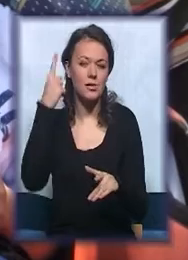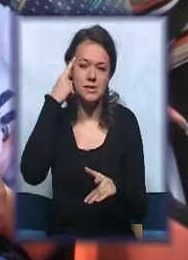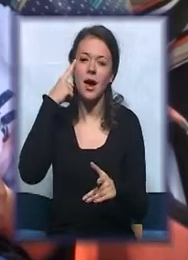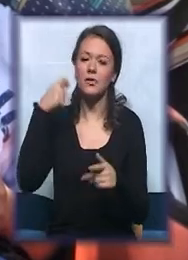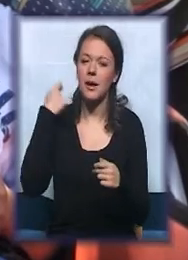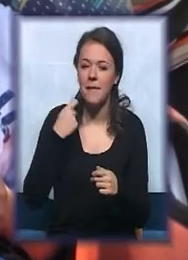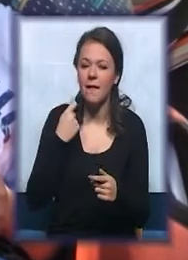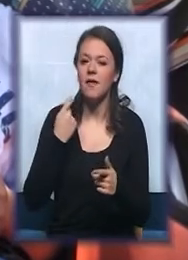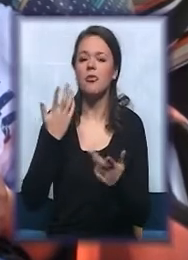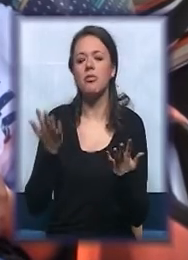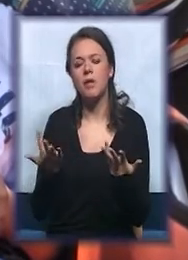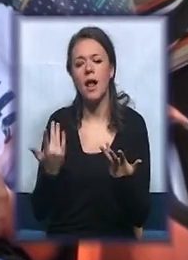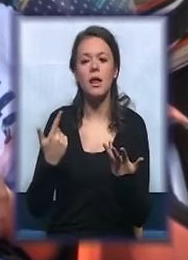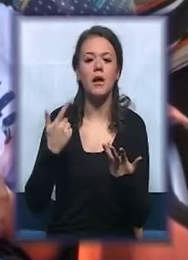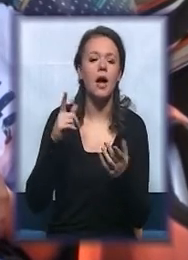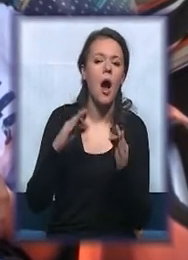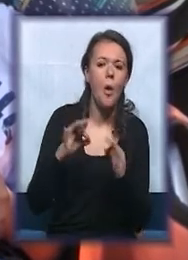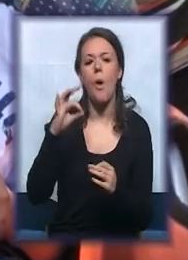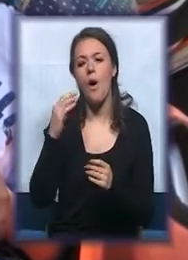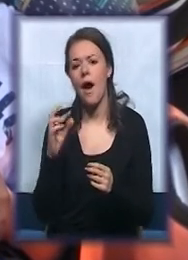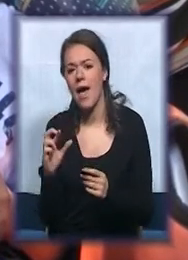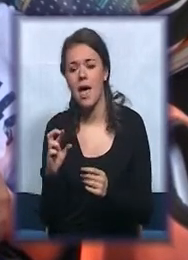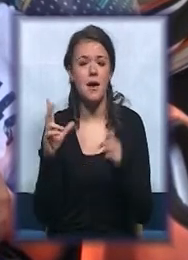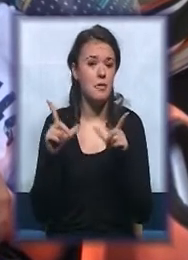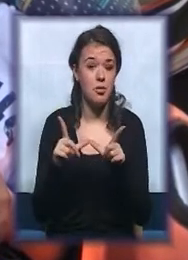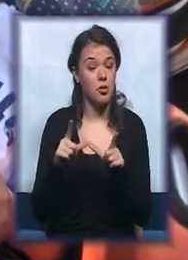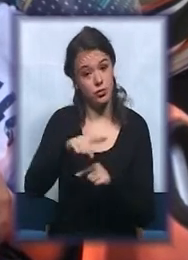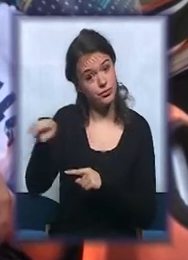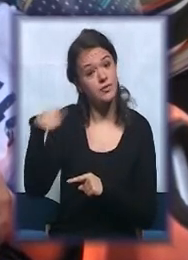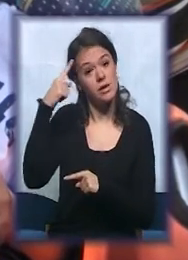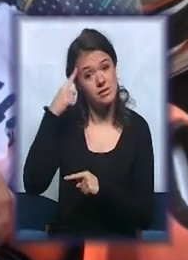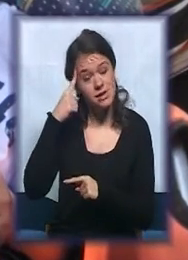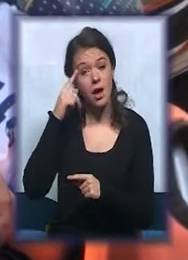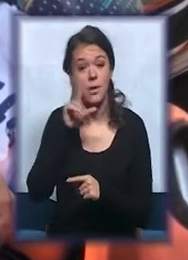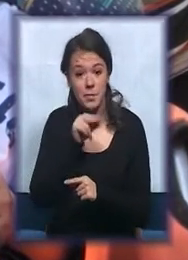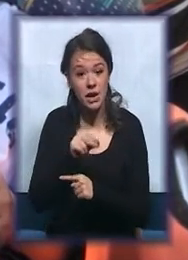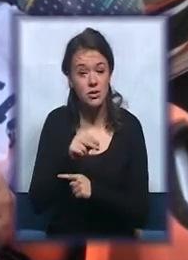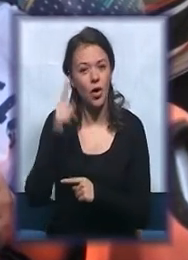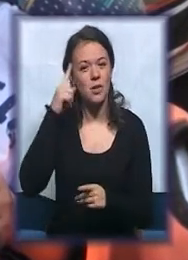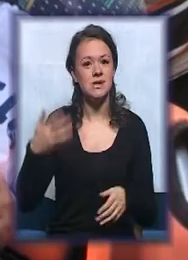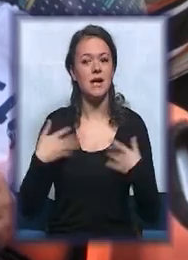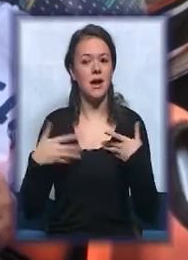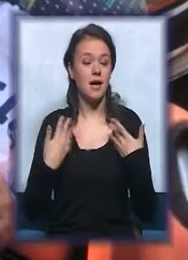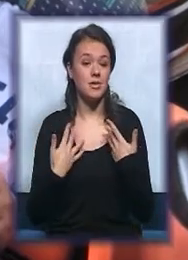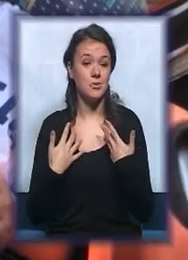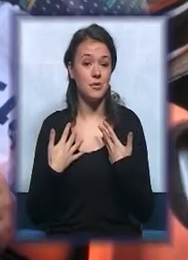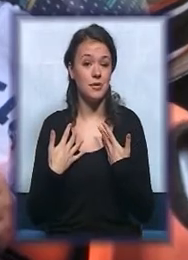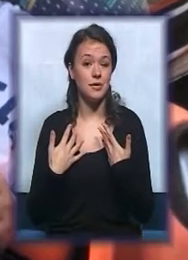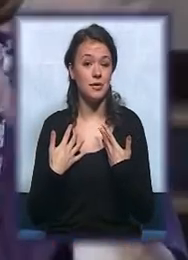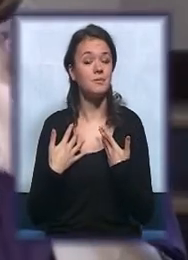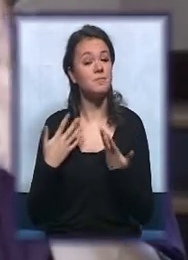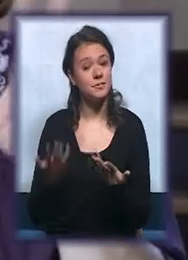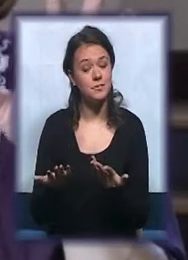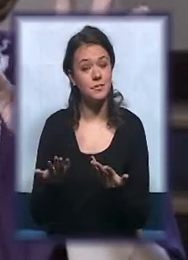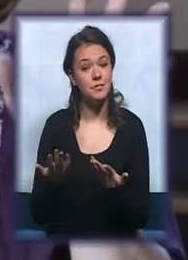svoju, da lo, da le, da lo, mislim, oni znaju da pričaju, oni se raduju, oni, šta je više još